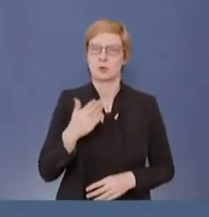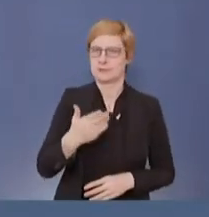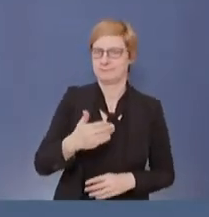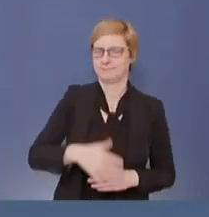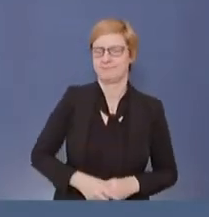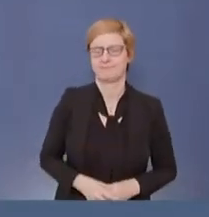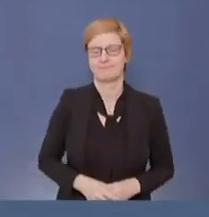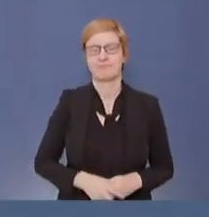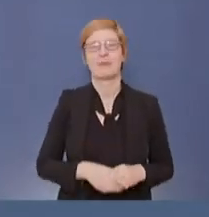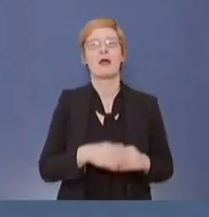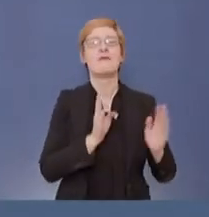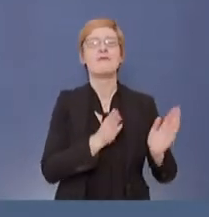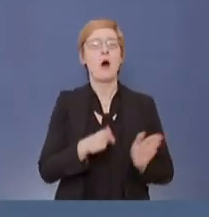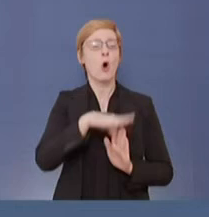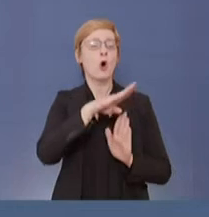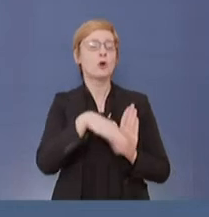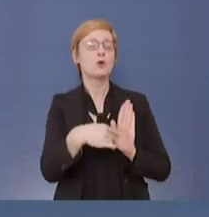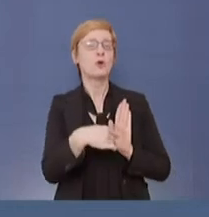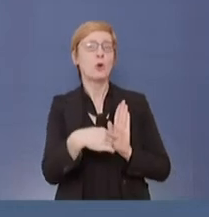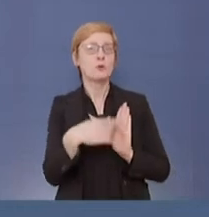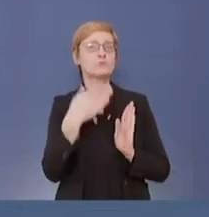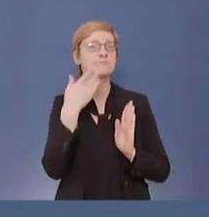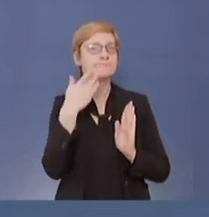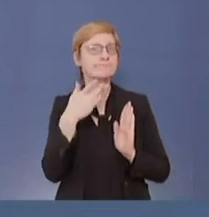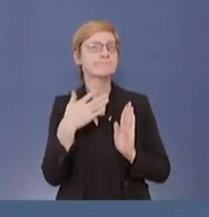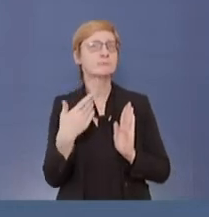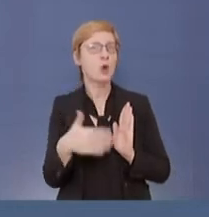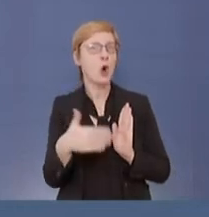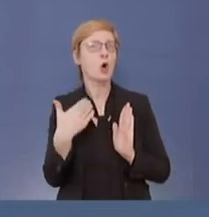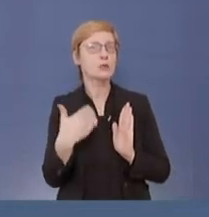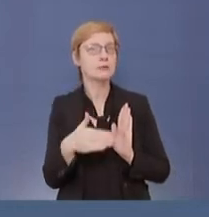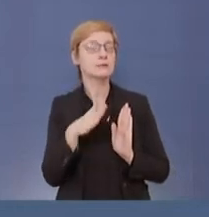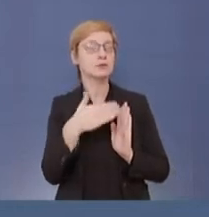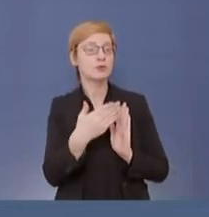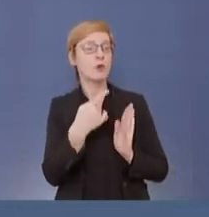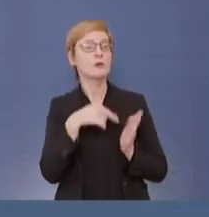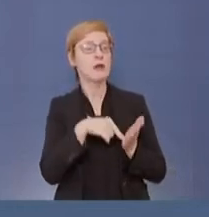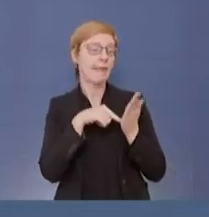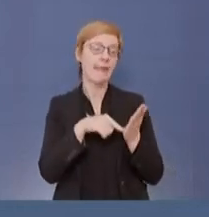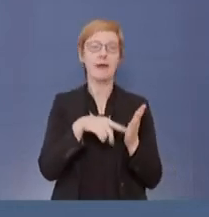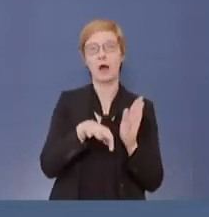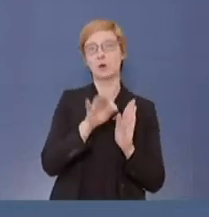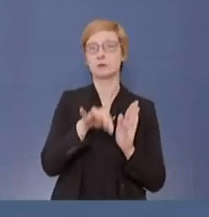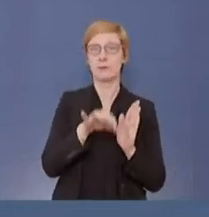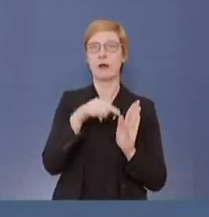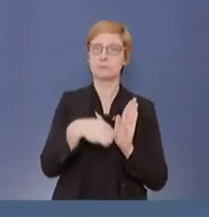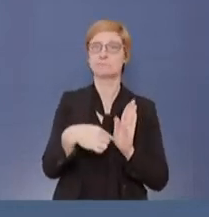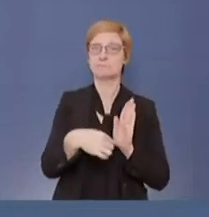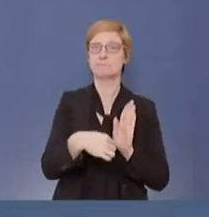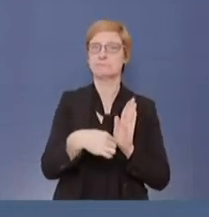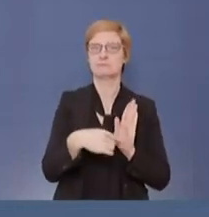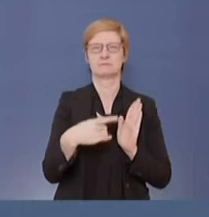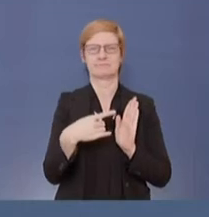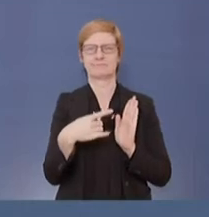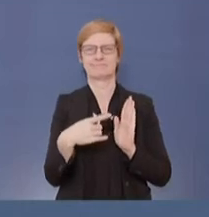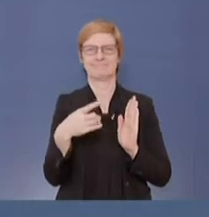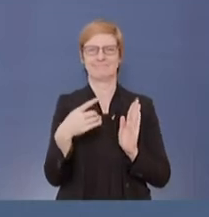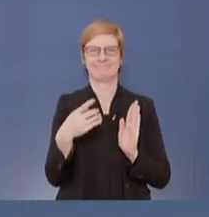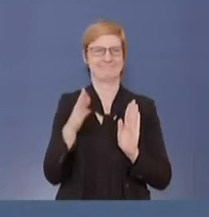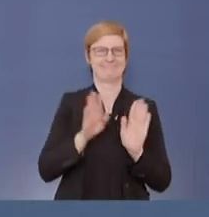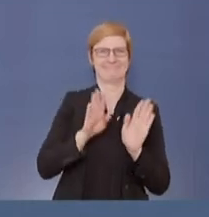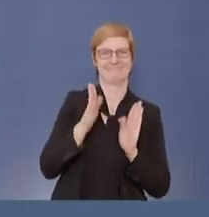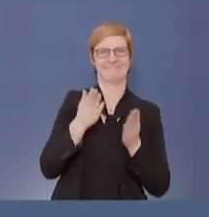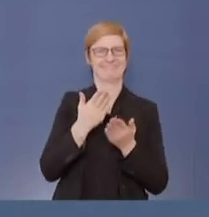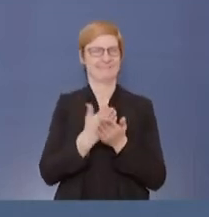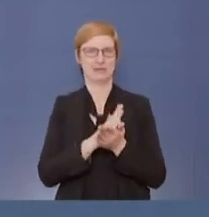im Gespräch. Also die Ausnahme, von der Sie gerade geredet haben, die ist noch in Abstimmung.